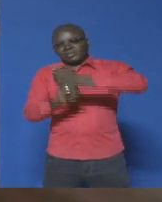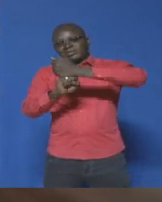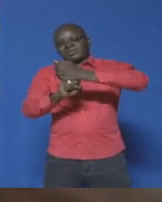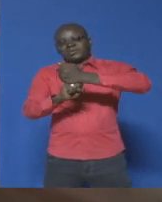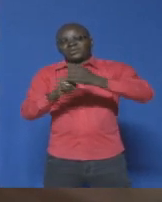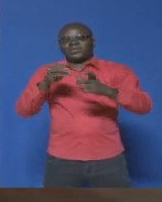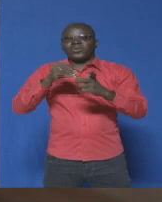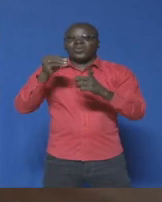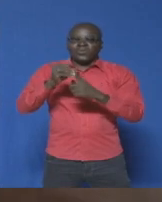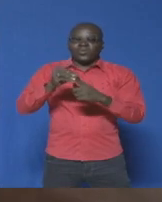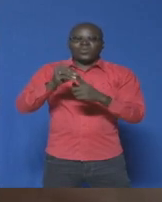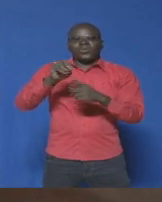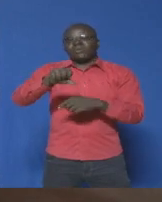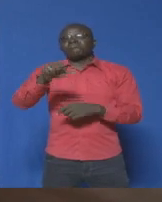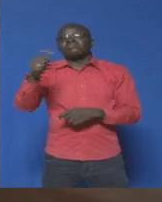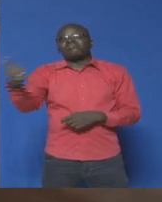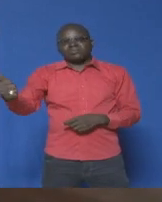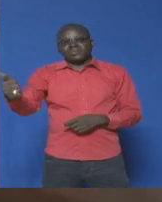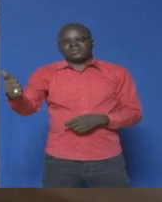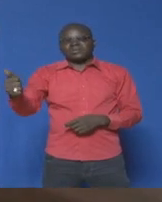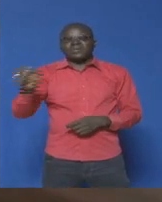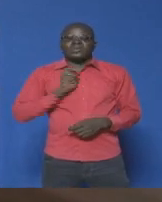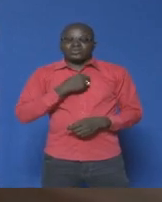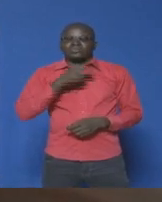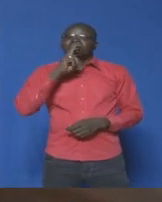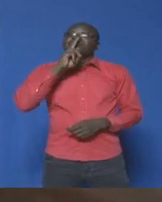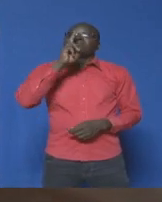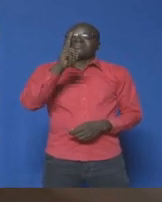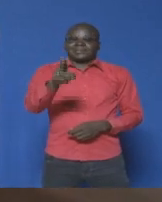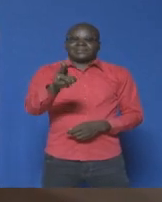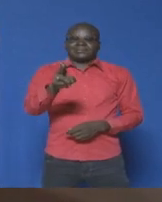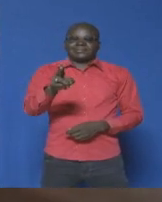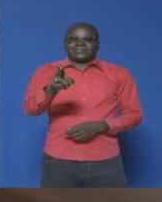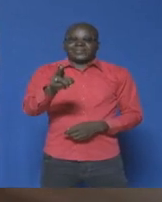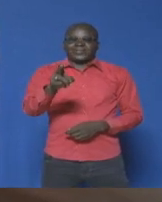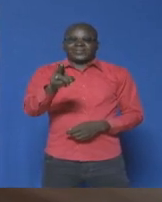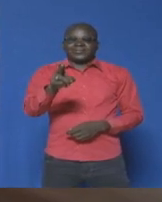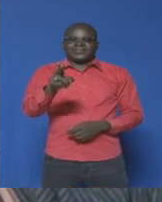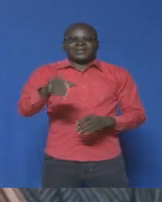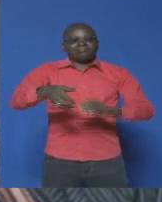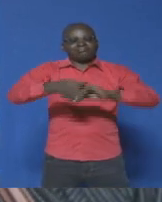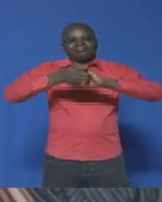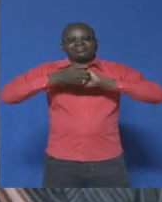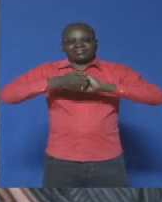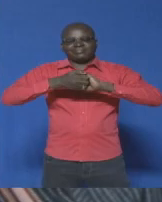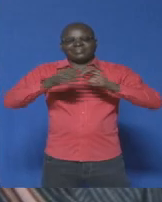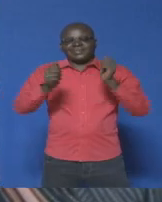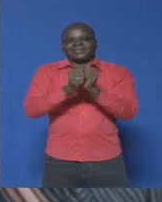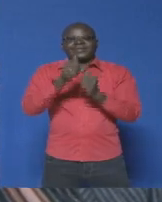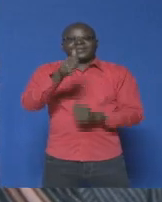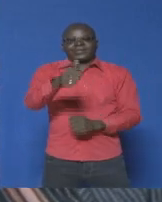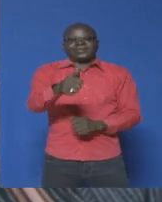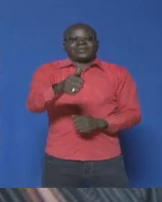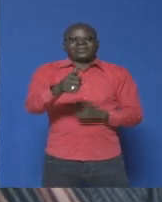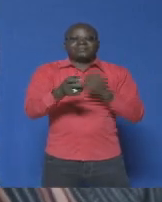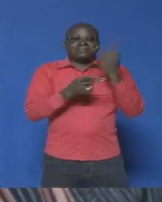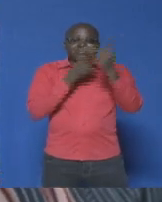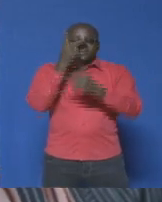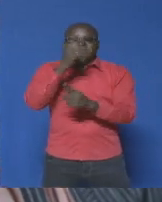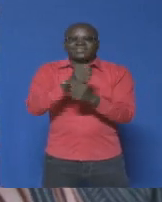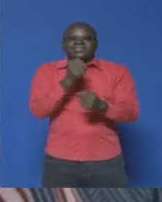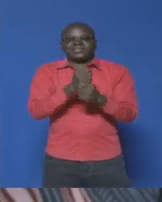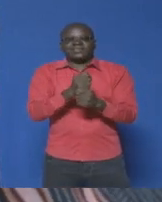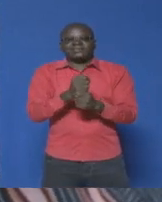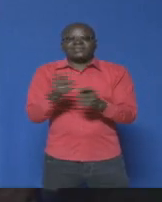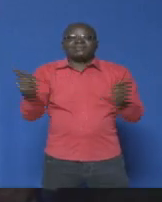climatique, nous sommes solidaires avec eux. Une visite de travail qui rencontre